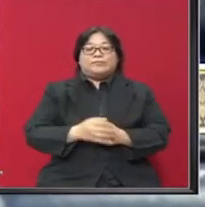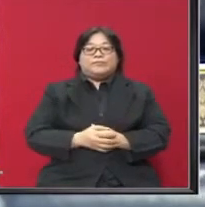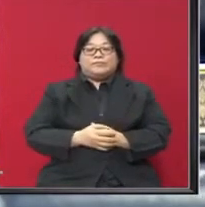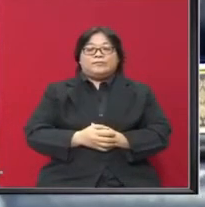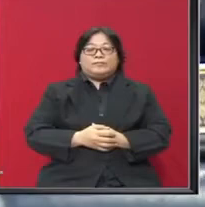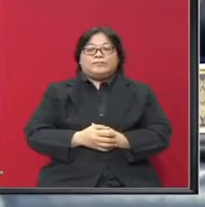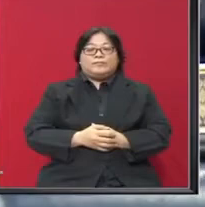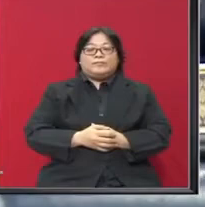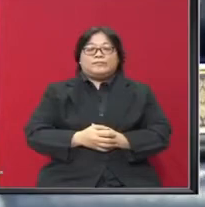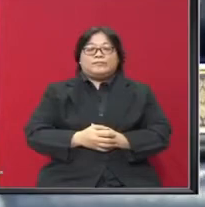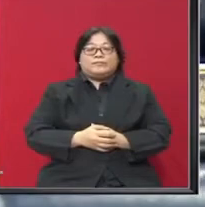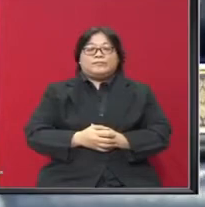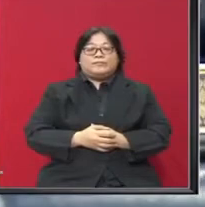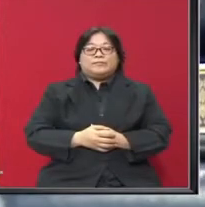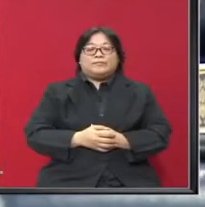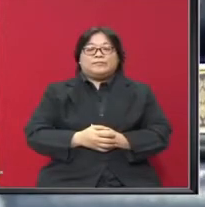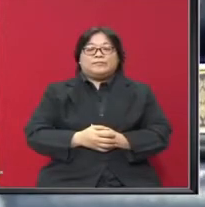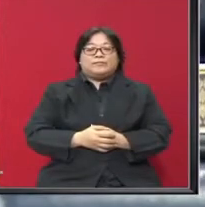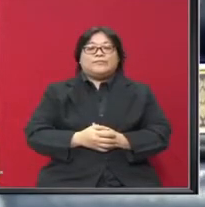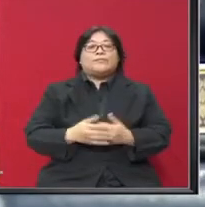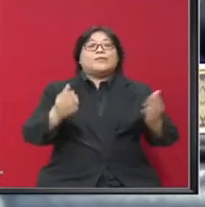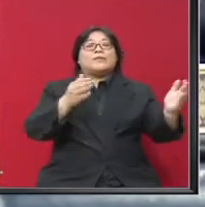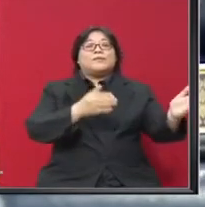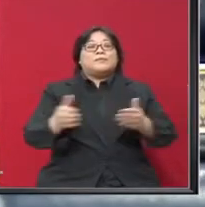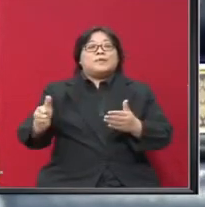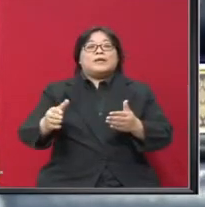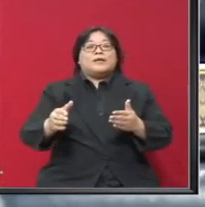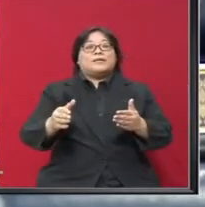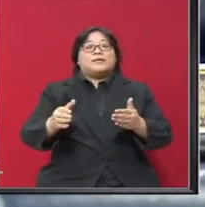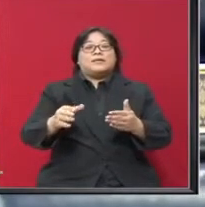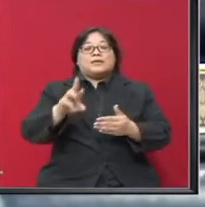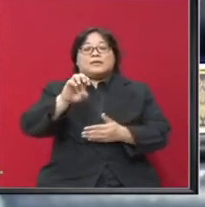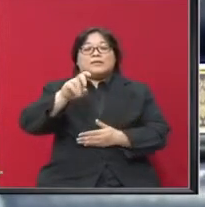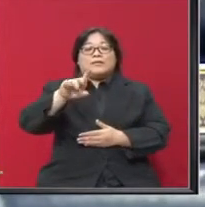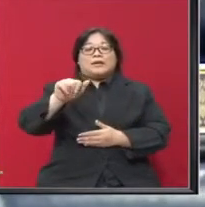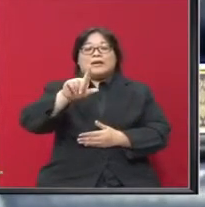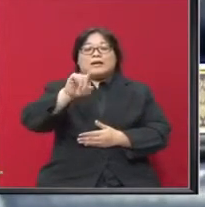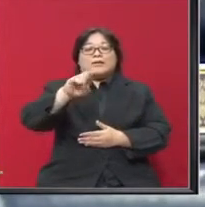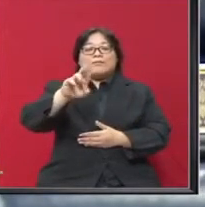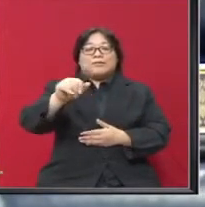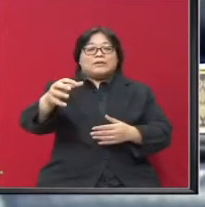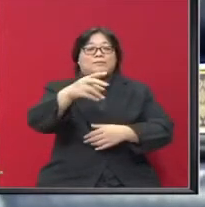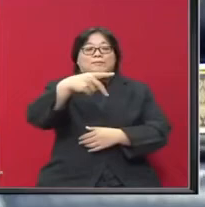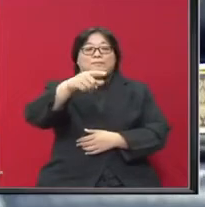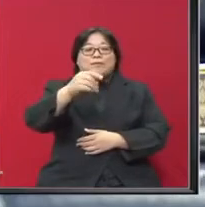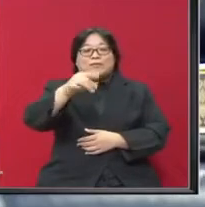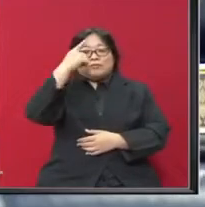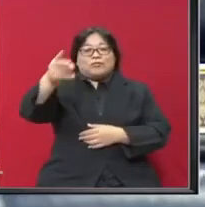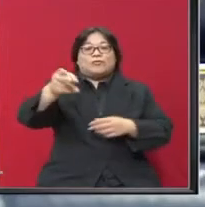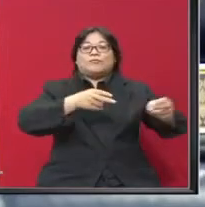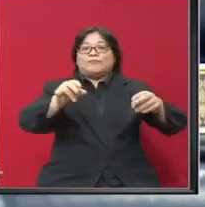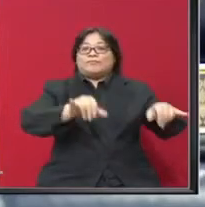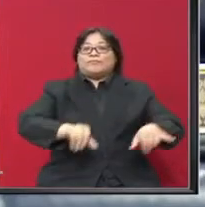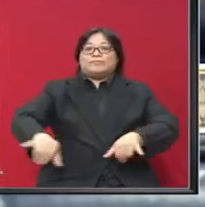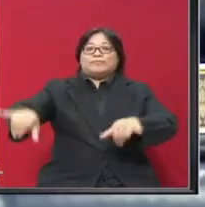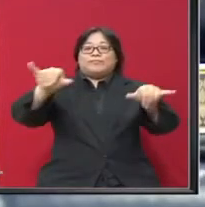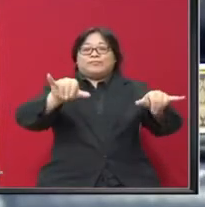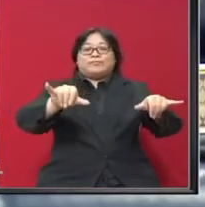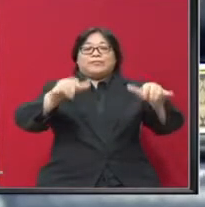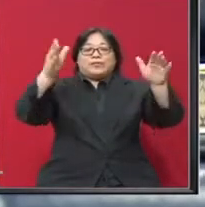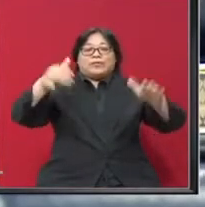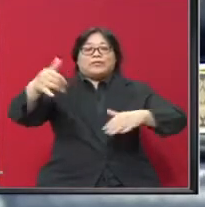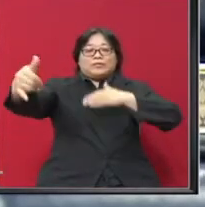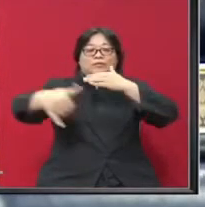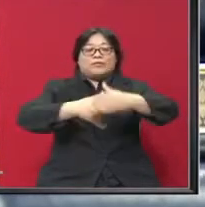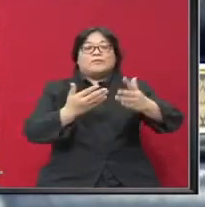sebut iaitu pelan reka liberasi parti Yang bertudak untuk menyelaraskan pendatang